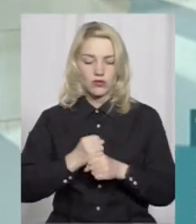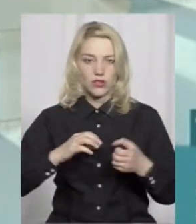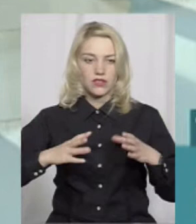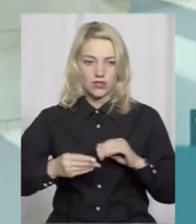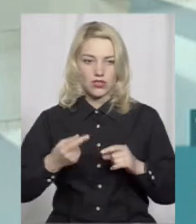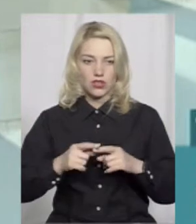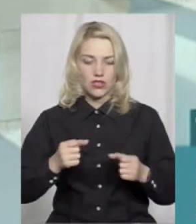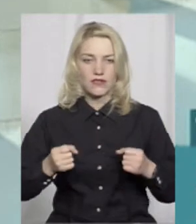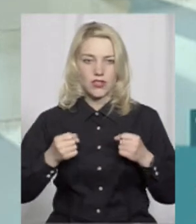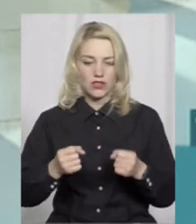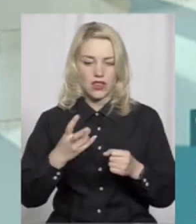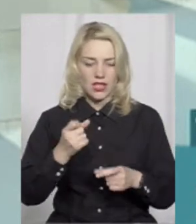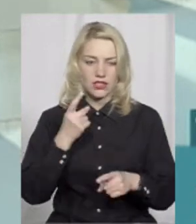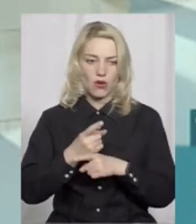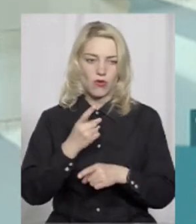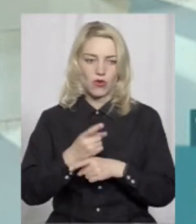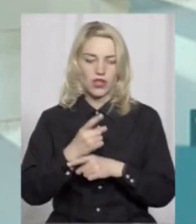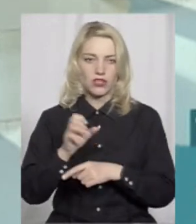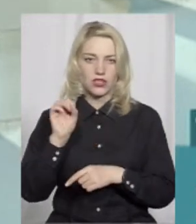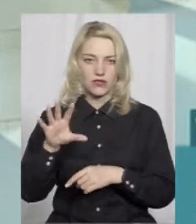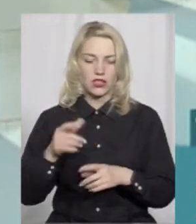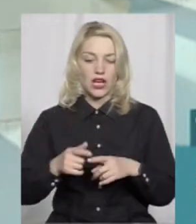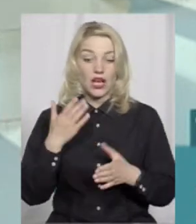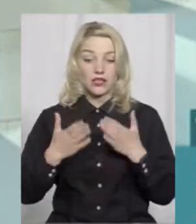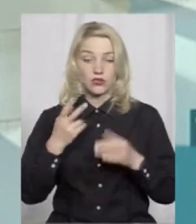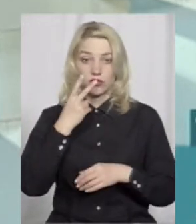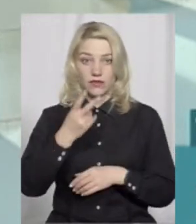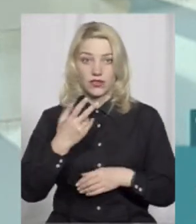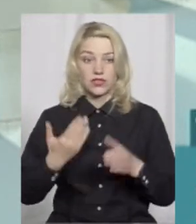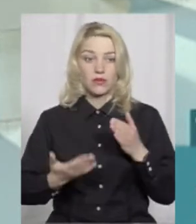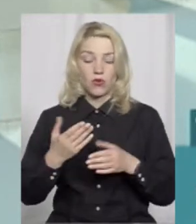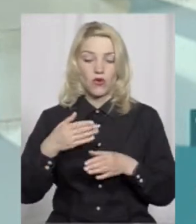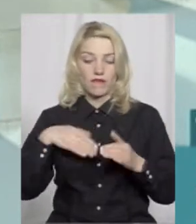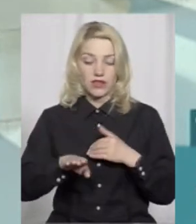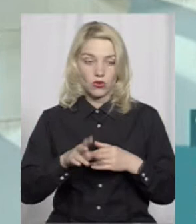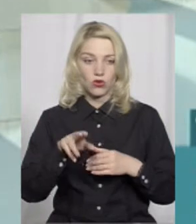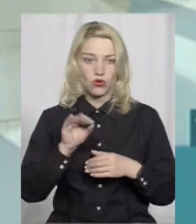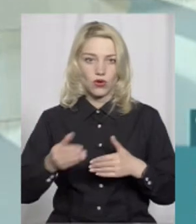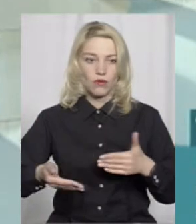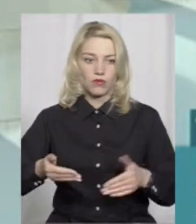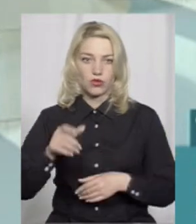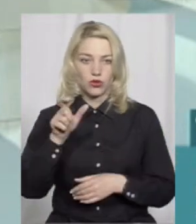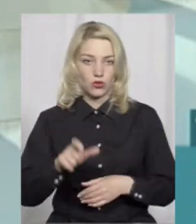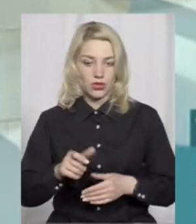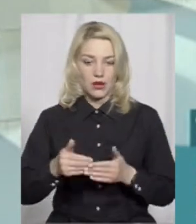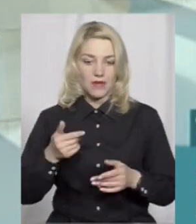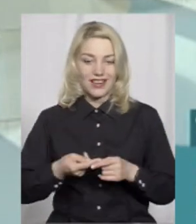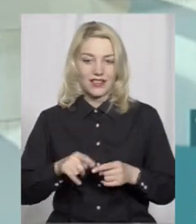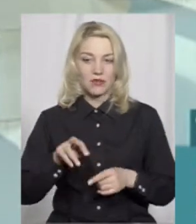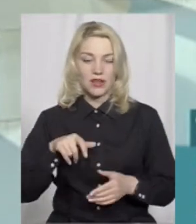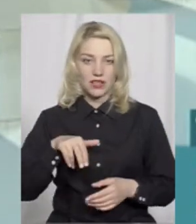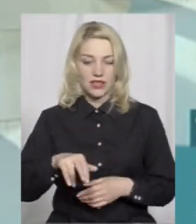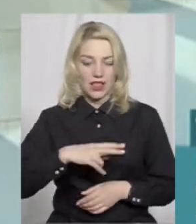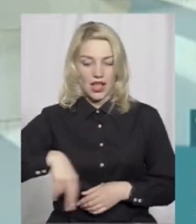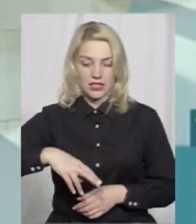що водій вже виїхав на забороняючий снило світофор. Так само, якщо дивитися по даному відео, то пішоход перед тим, як вийти на